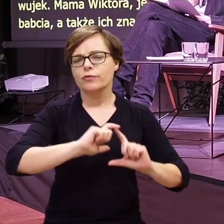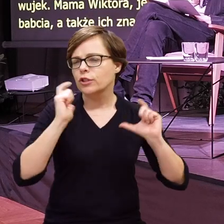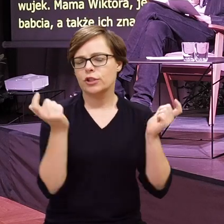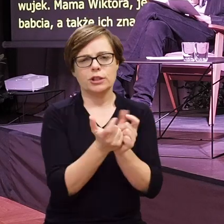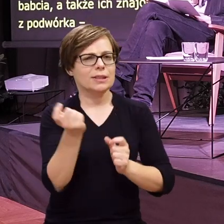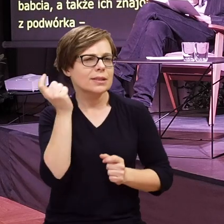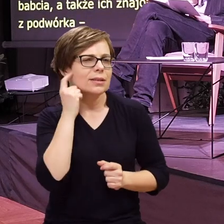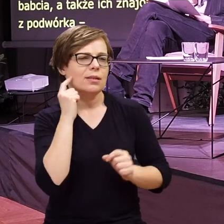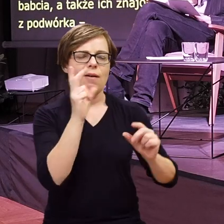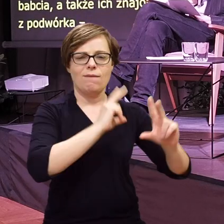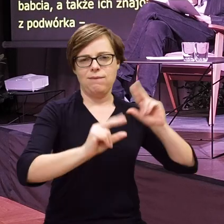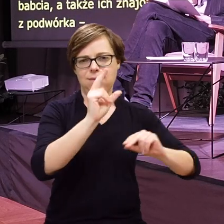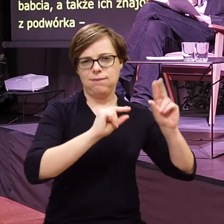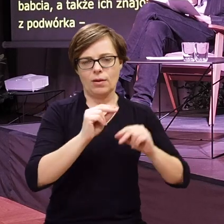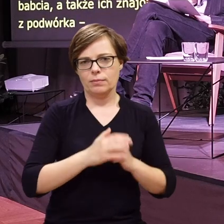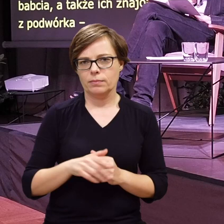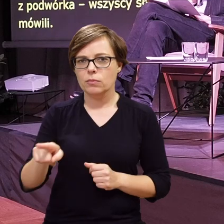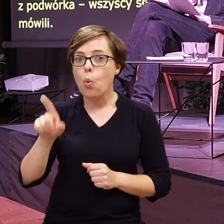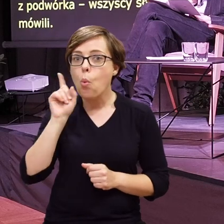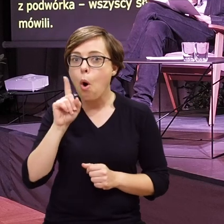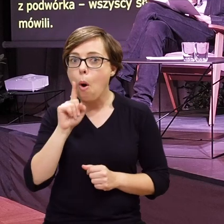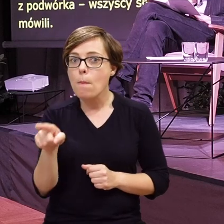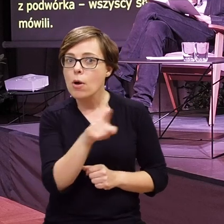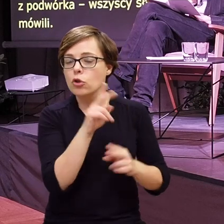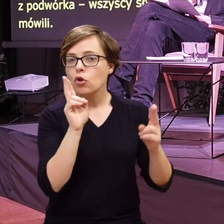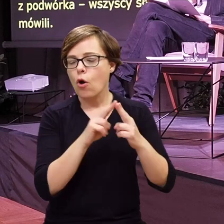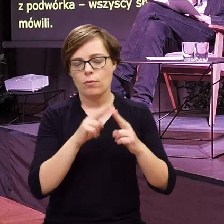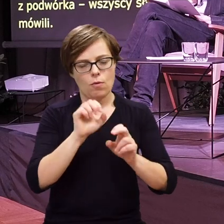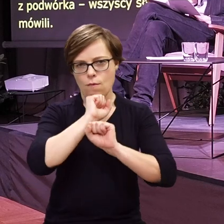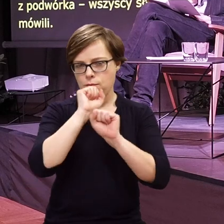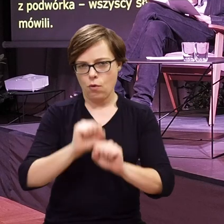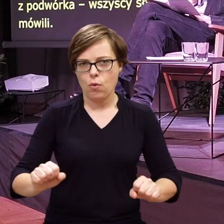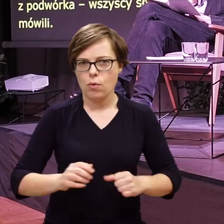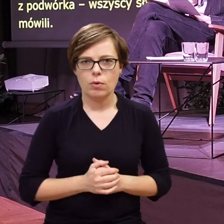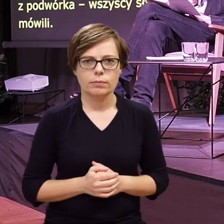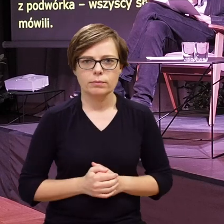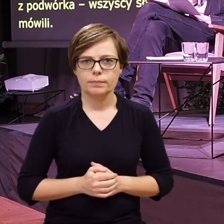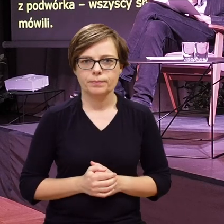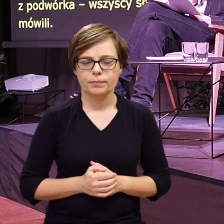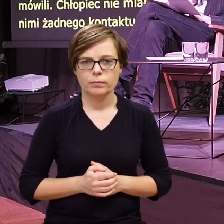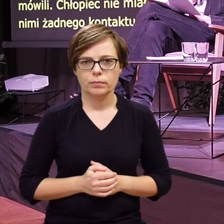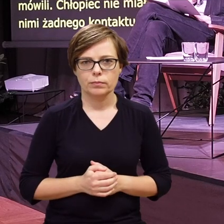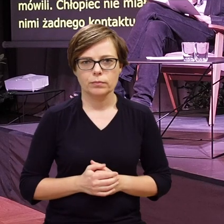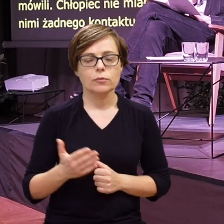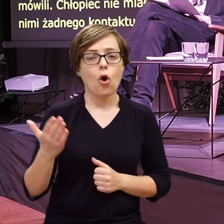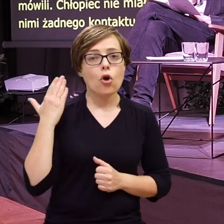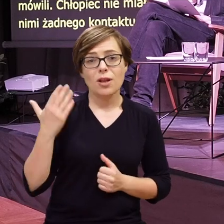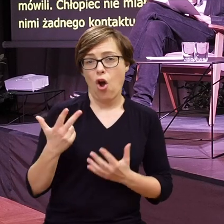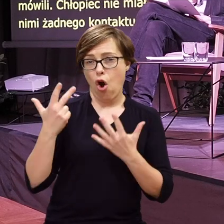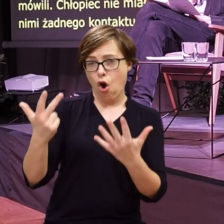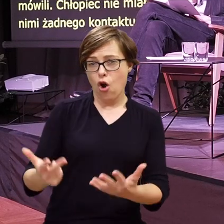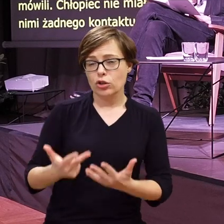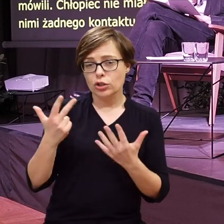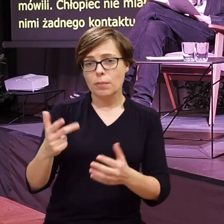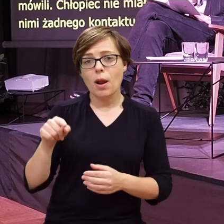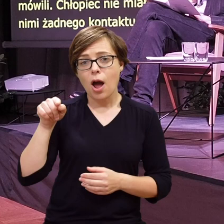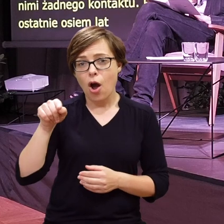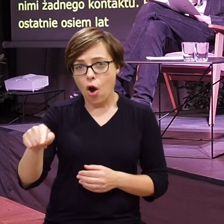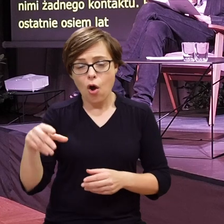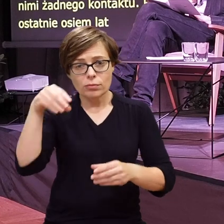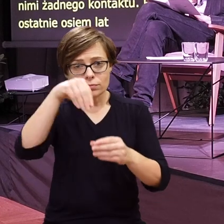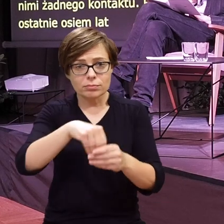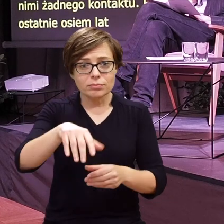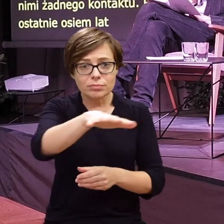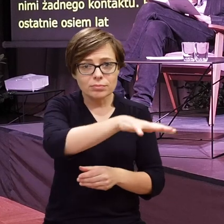wszyscy słyszeli i mówili. Chłopiec nie miał z nimi żadnego kontaktu. Przez ostatnie osiem lat